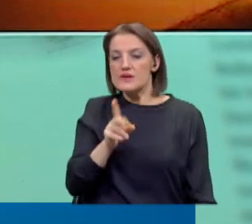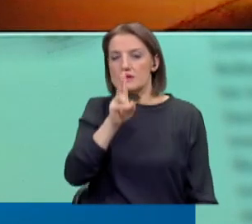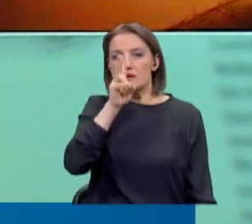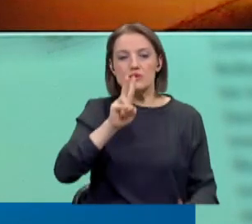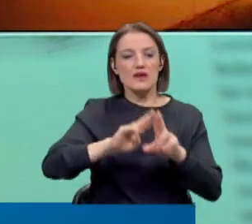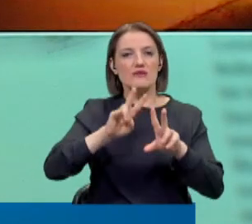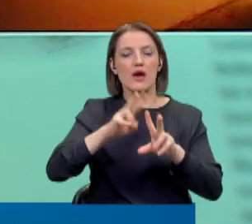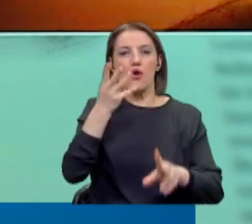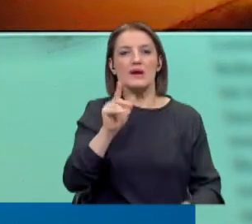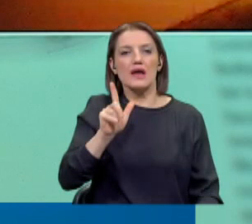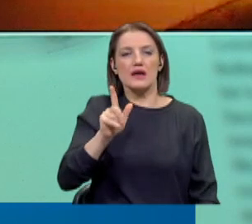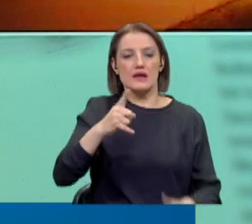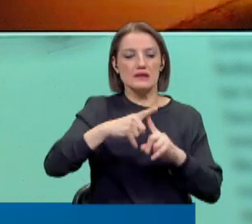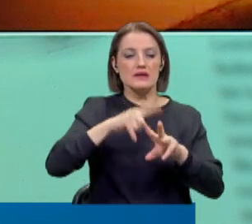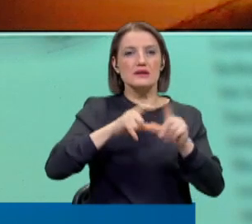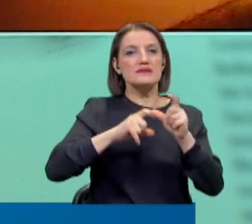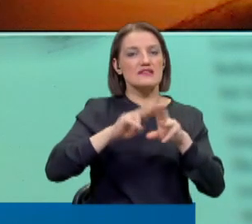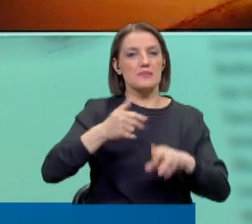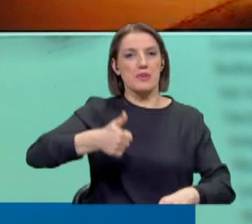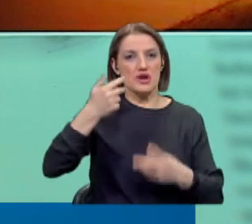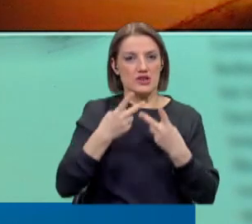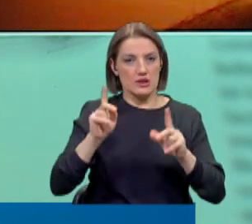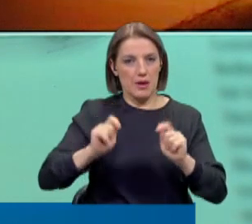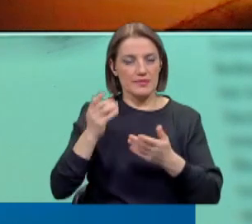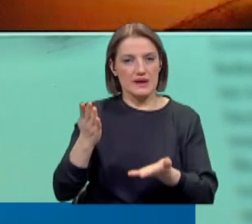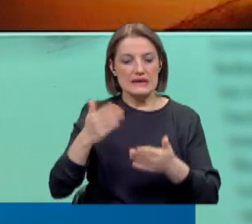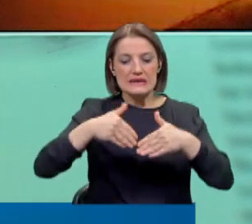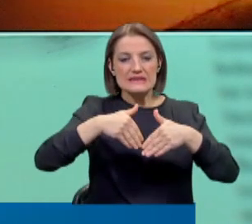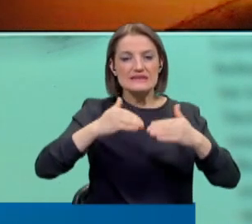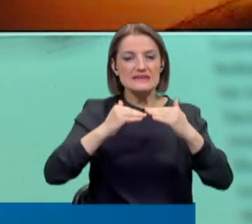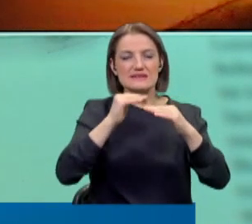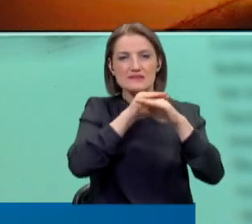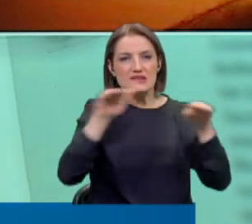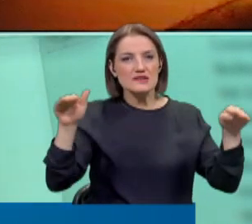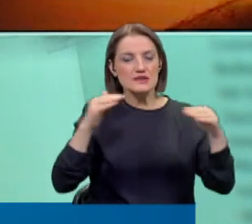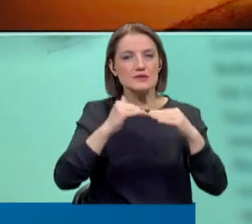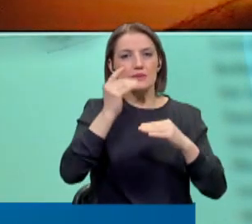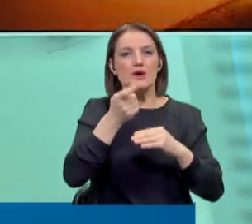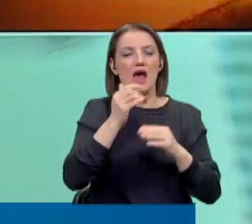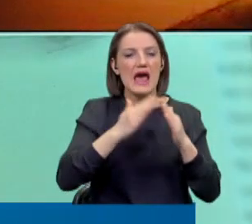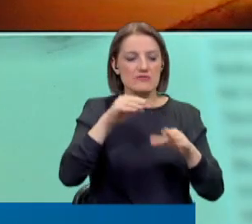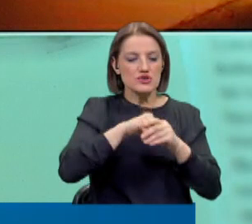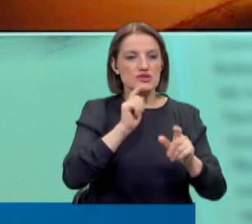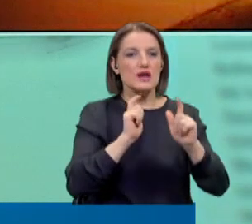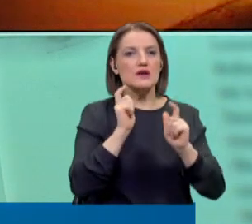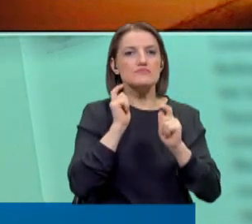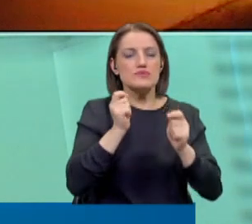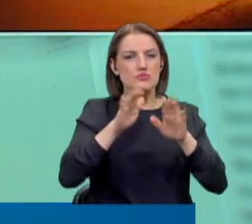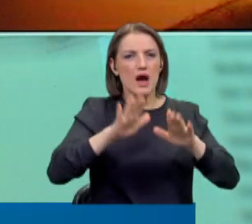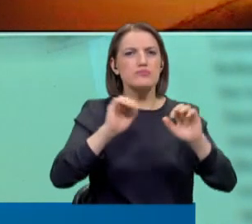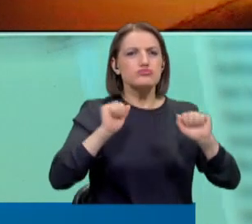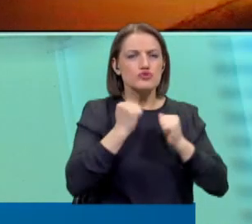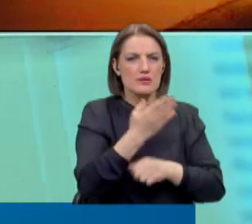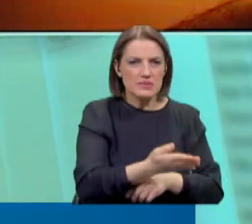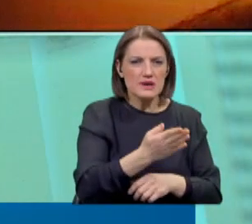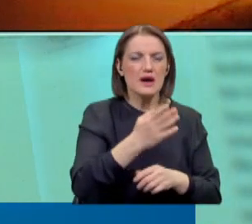gerektiğini kaydeden TESK Başkanı Palandöken, sınırı geçmemek için evlerde zorunlu cihazların çalışmaması gerekiyor.